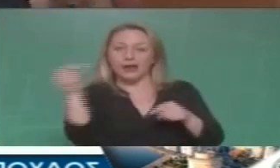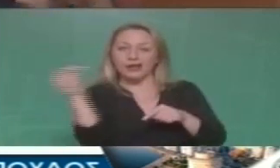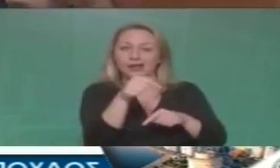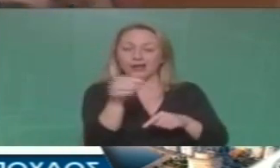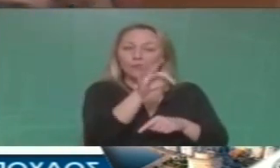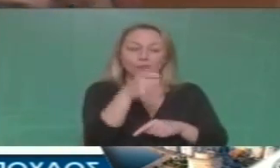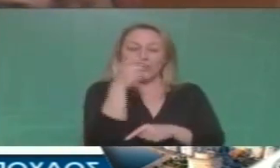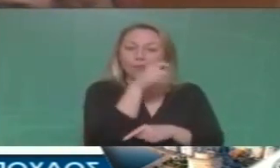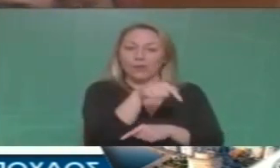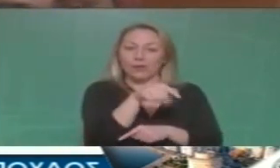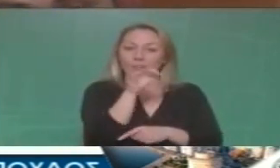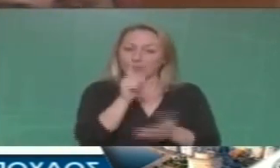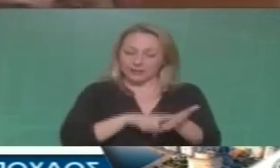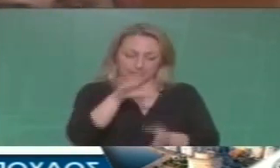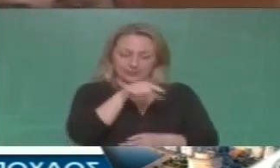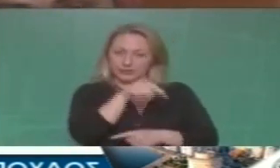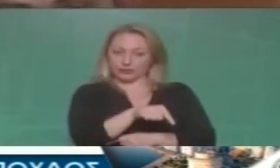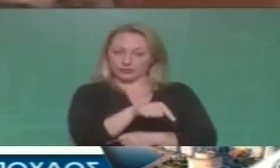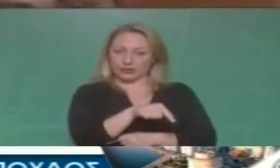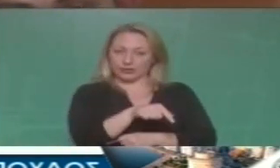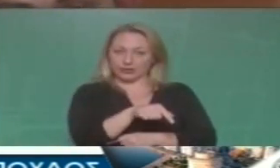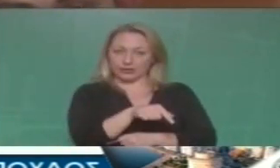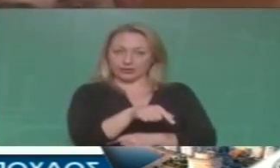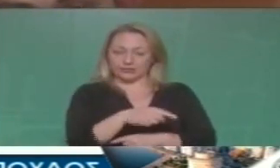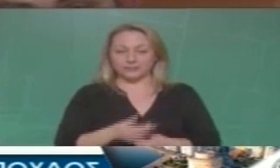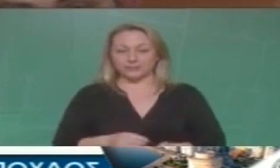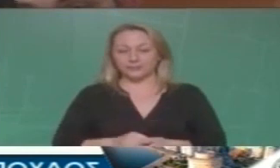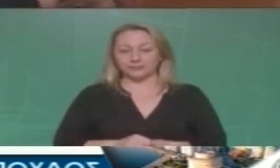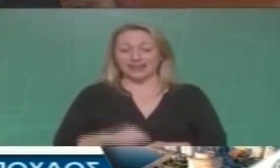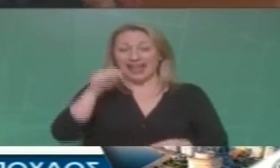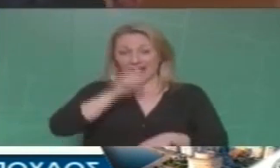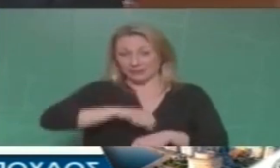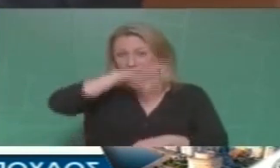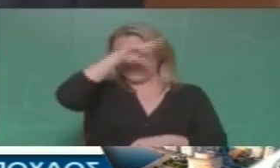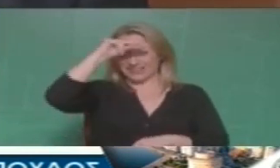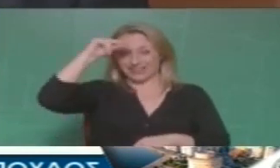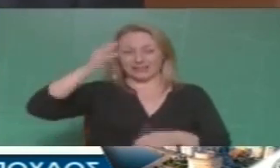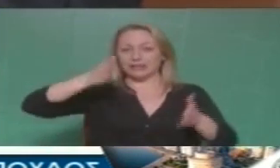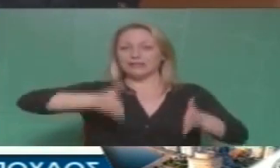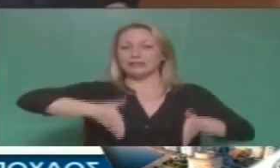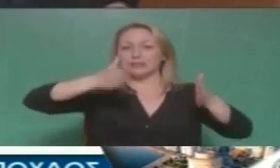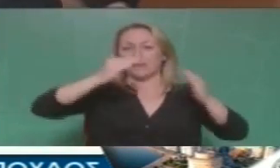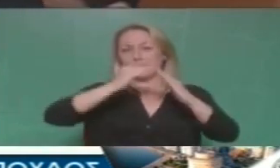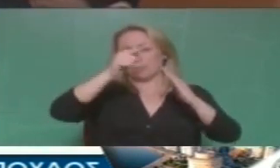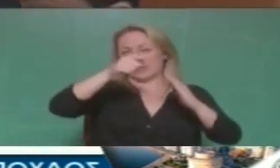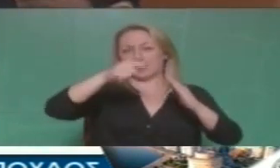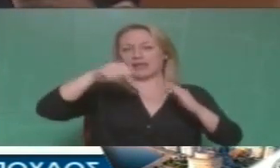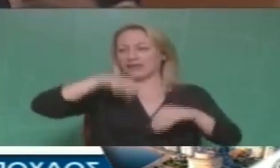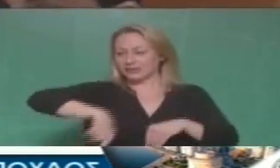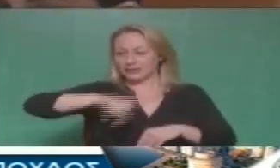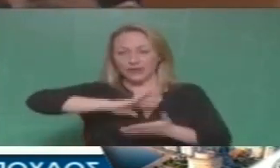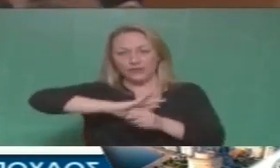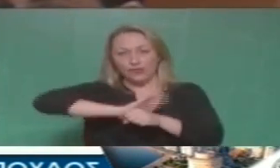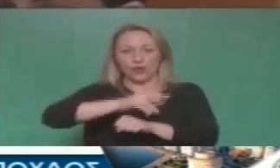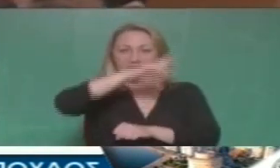πρέζα αυτή είναι η πολιτική όταν οι φοιτητικές αιστείες σε μια φοιτητούπολη της Θεσσαλονίκης